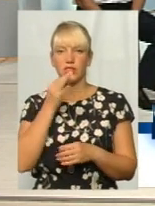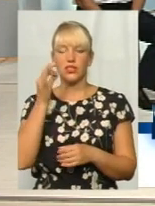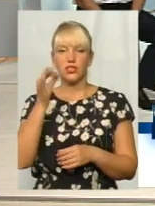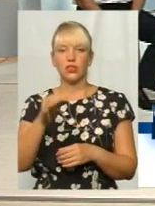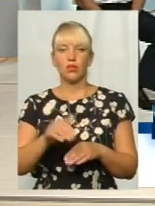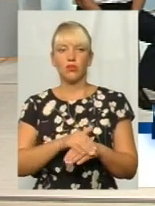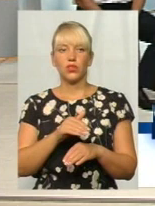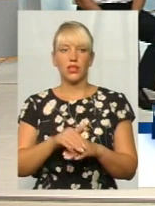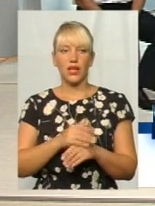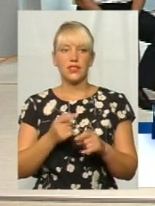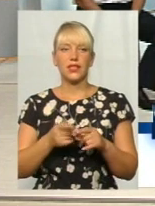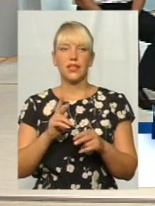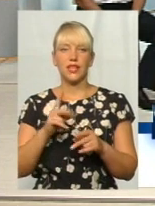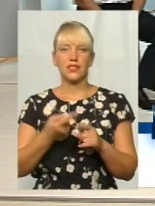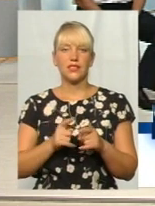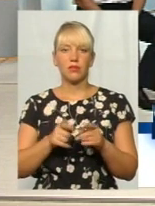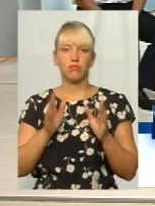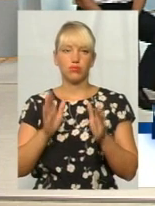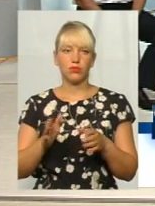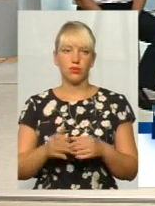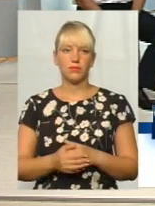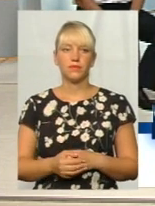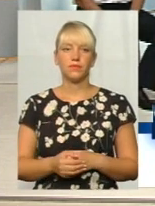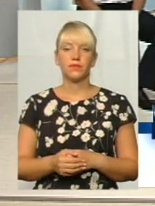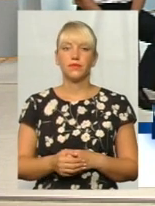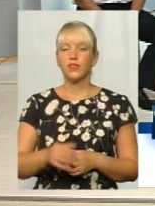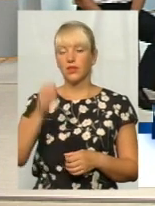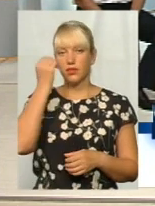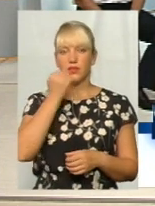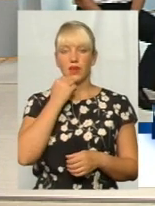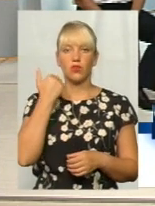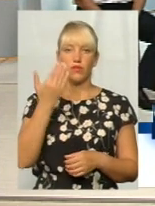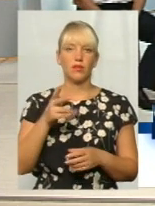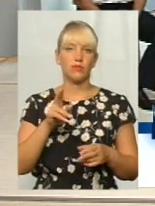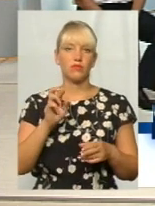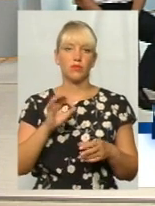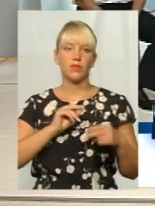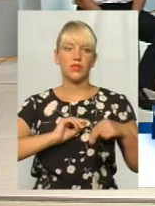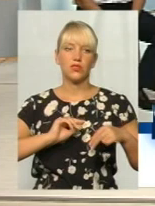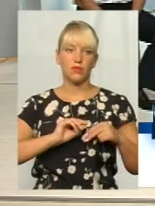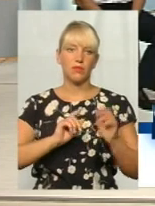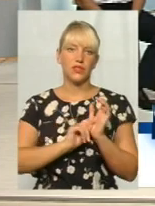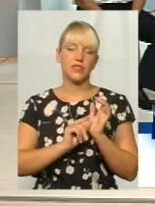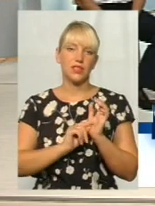ласка. Як буде все, як більше майже. Зрозуміло. Дякую вам. працівника пенсію.